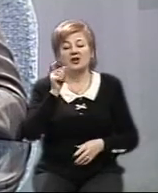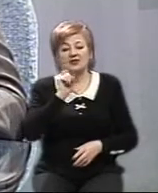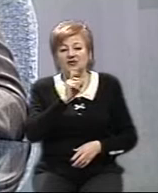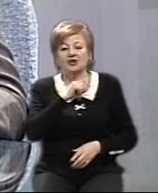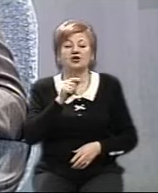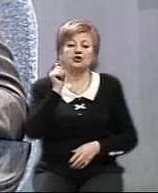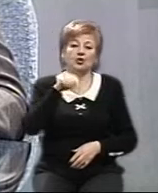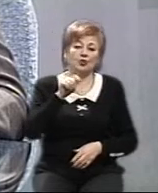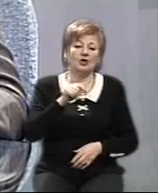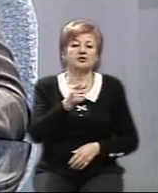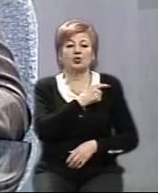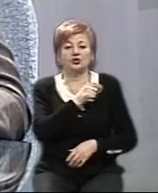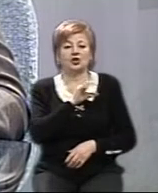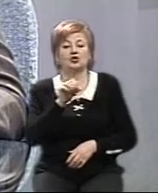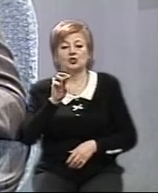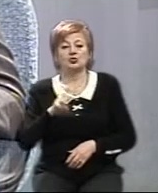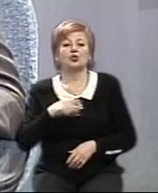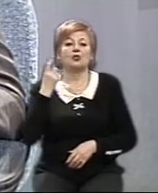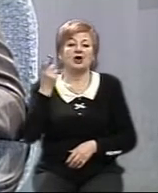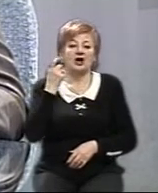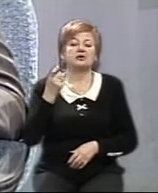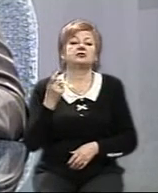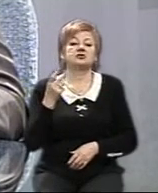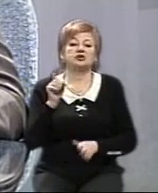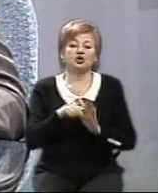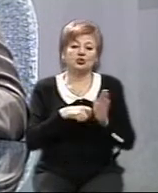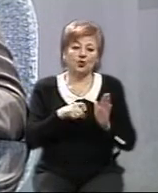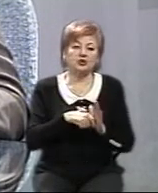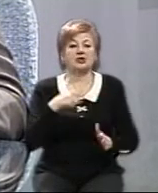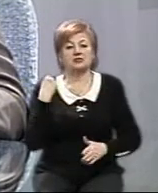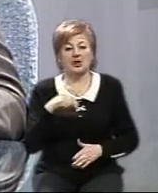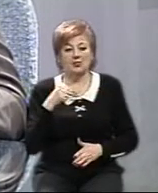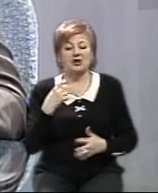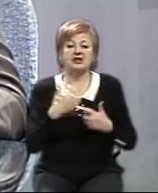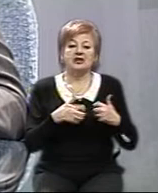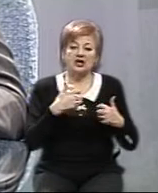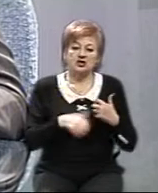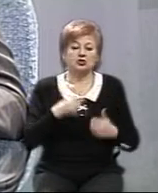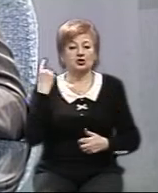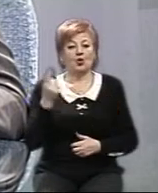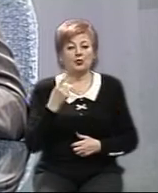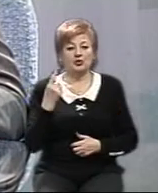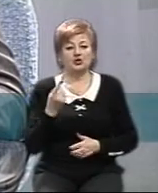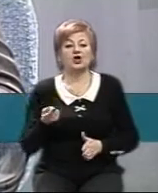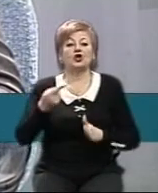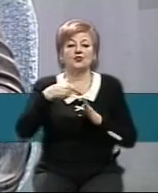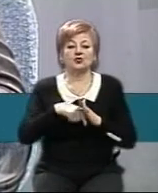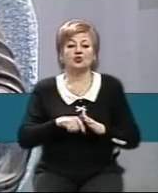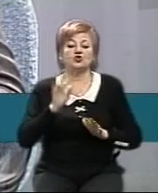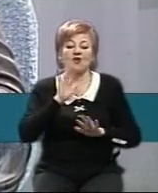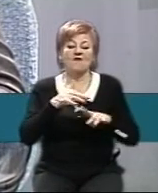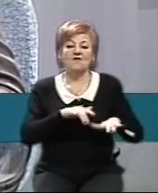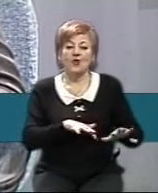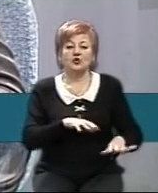Миколаївській, Одеській, Сумській, Харківській, Чернігівській, також Донецькій, Запорізькій, Херсонській областях та внутрішніх водах